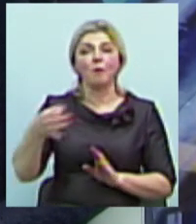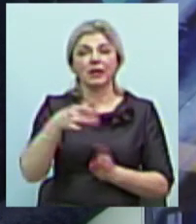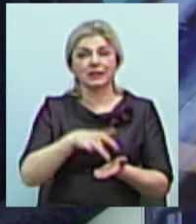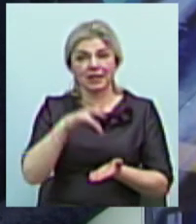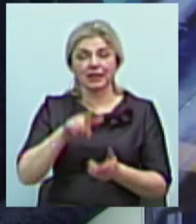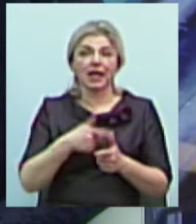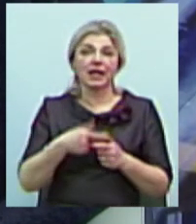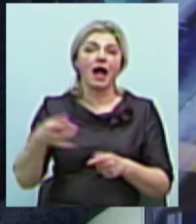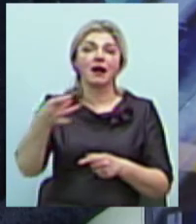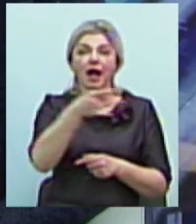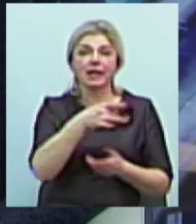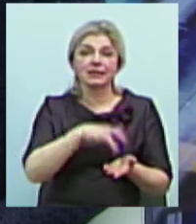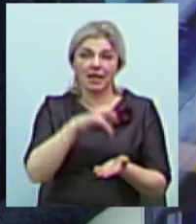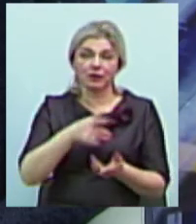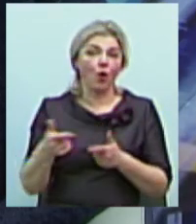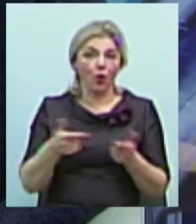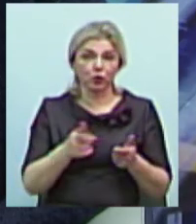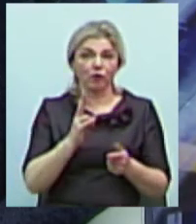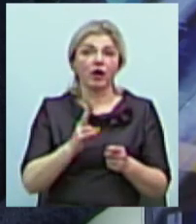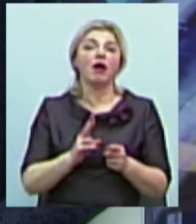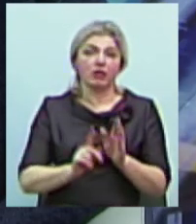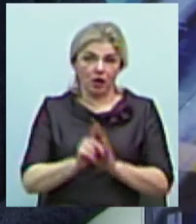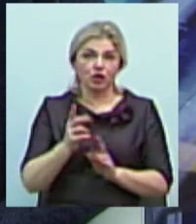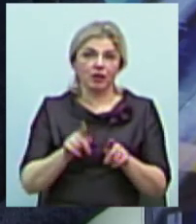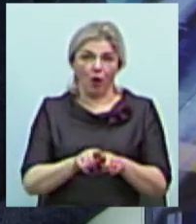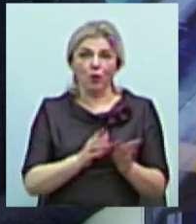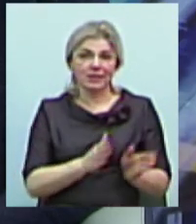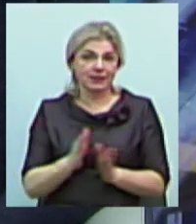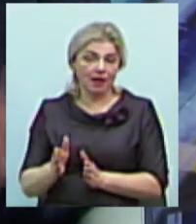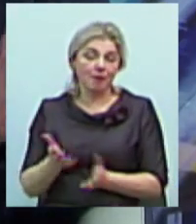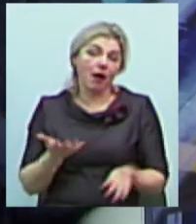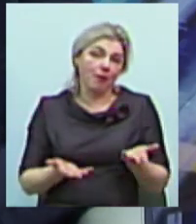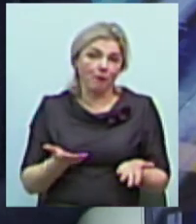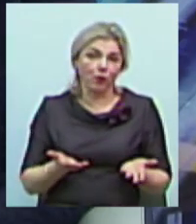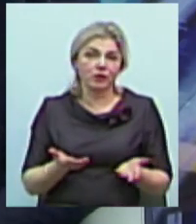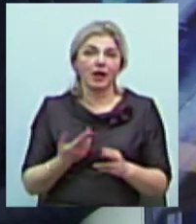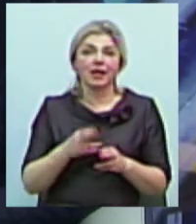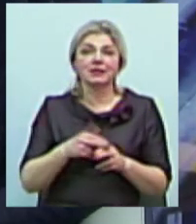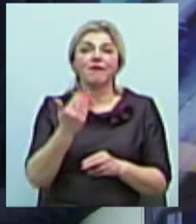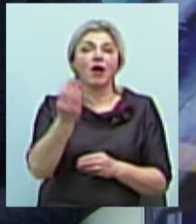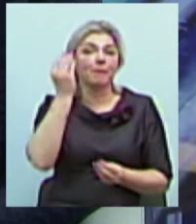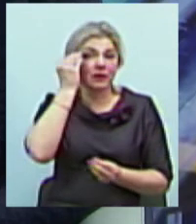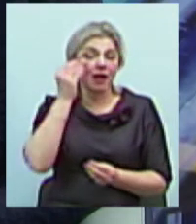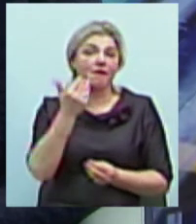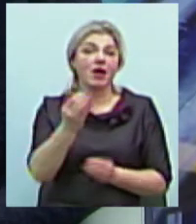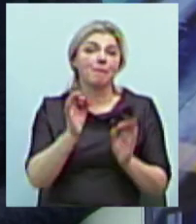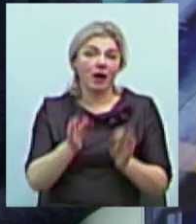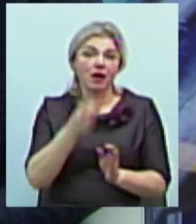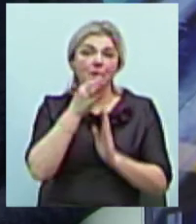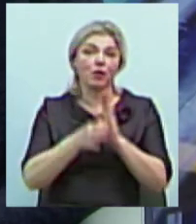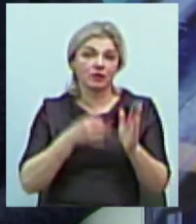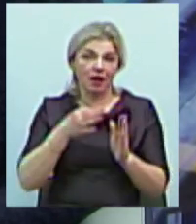райцентри готові до запровадження будівельних систем? Мабуть, це, знаєте, ваша думка, ви правильно підказуєте.